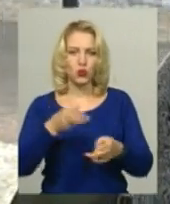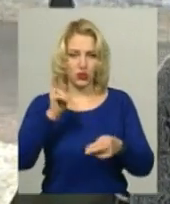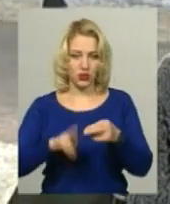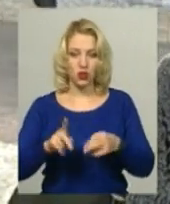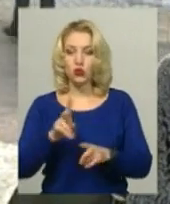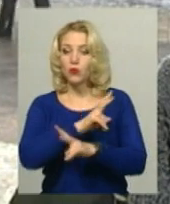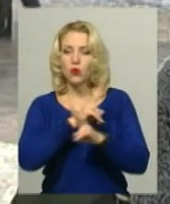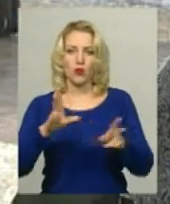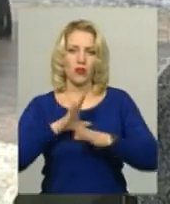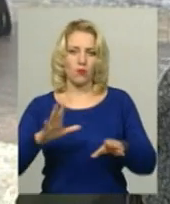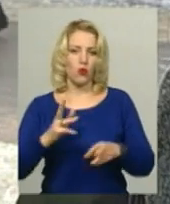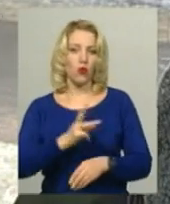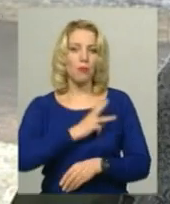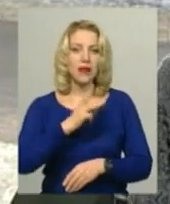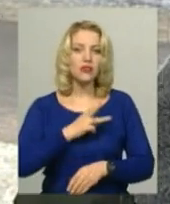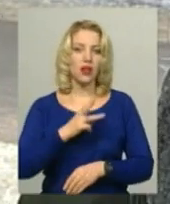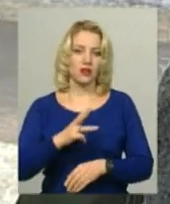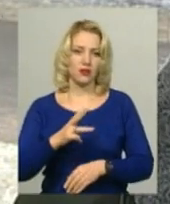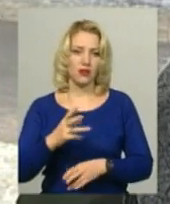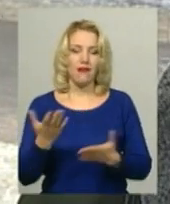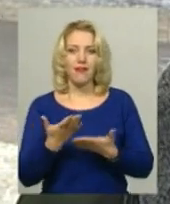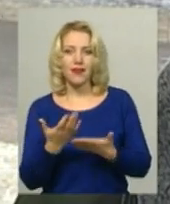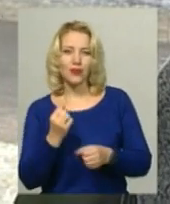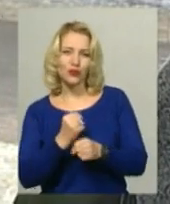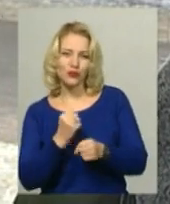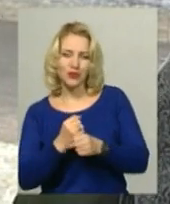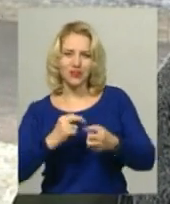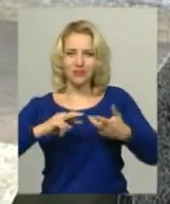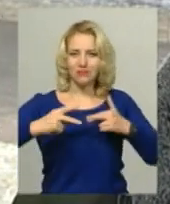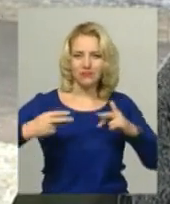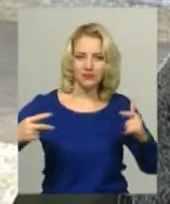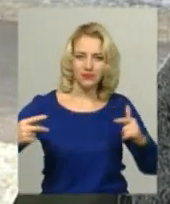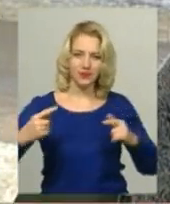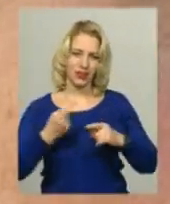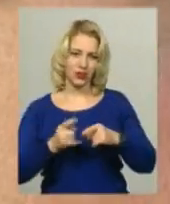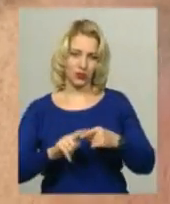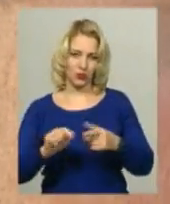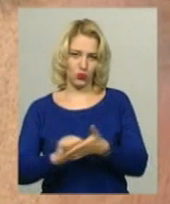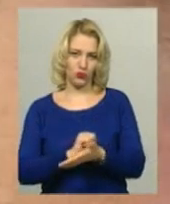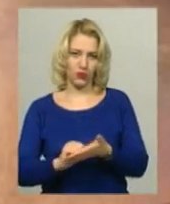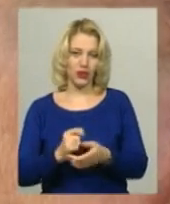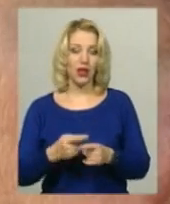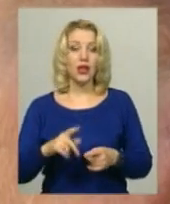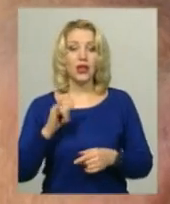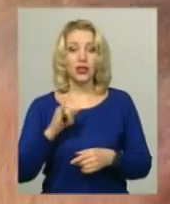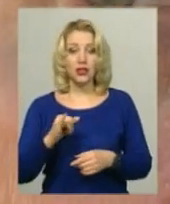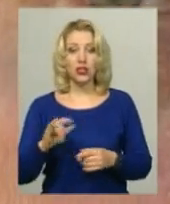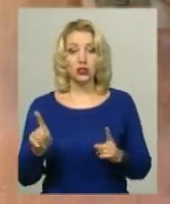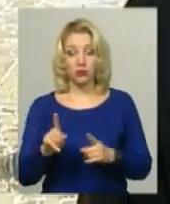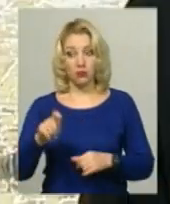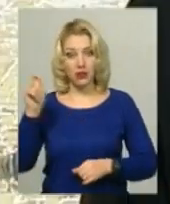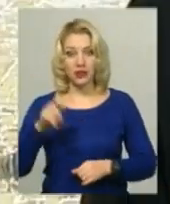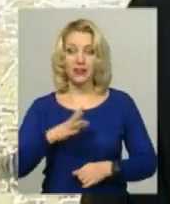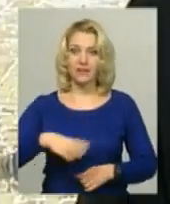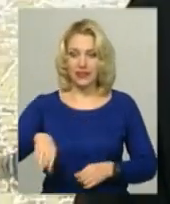бажань, якось зробити такий тролінг цього документу. Для того, щоб приїхали